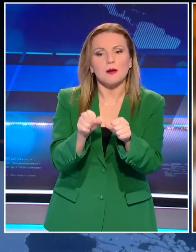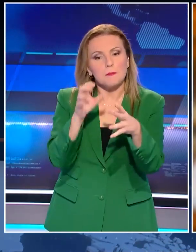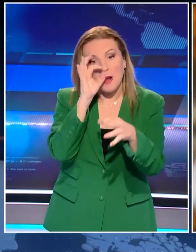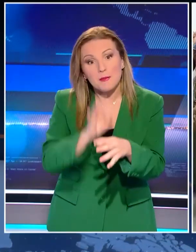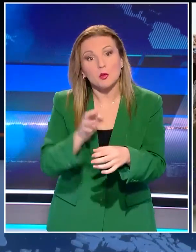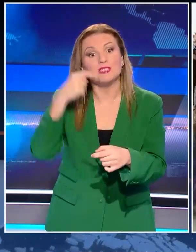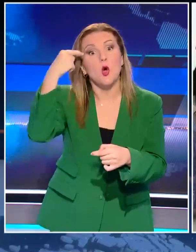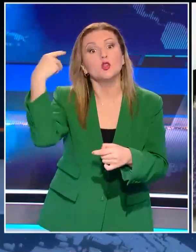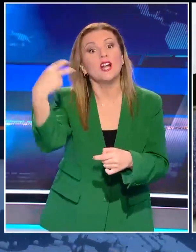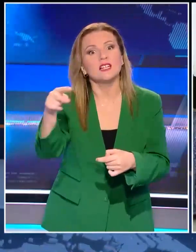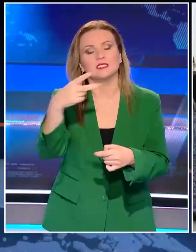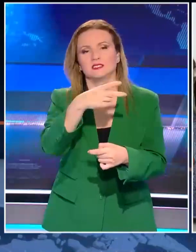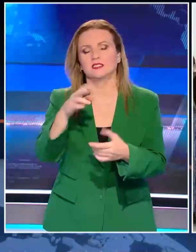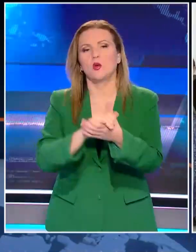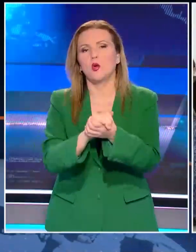Όλια πολλά.